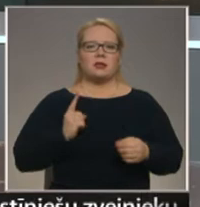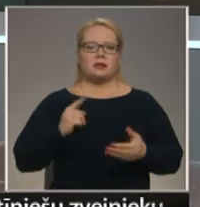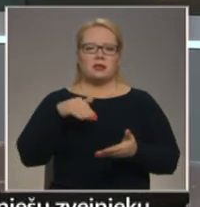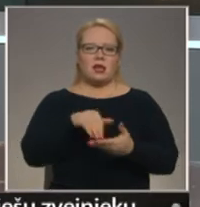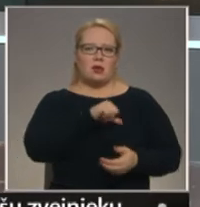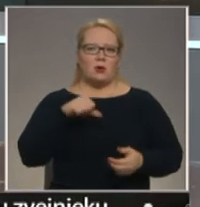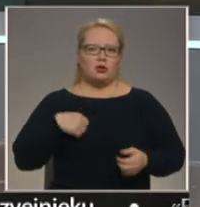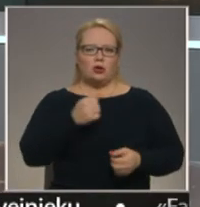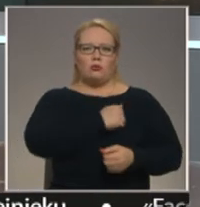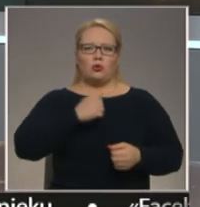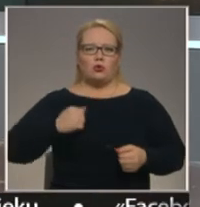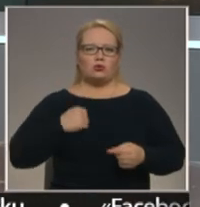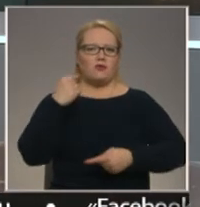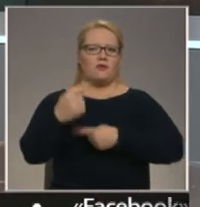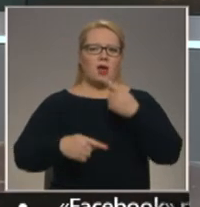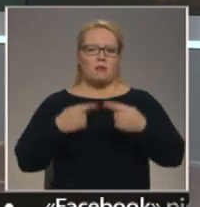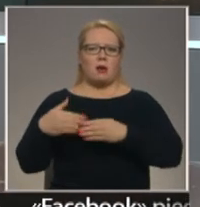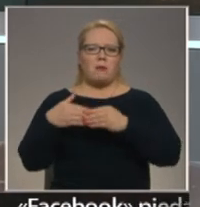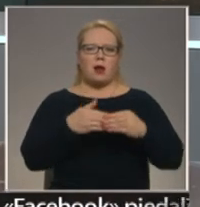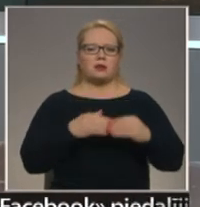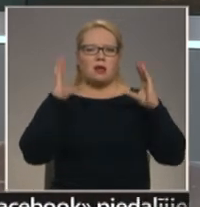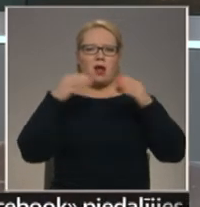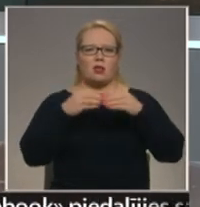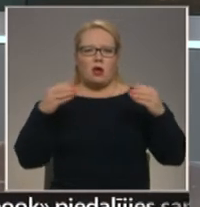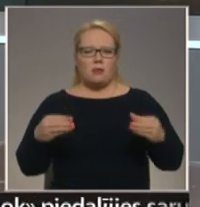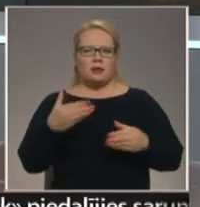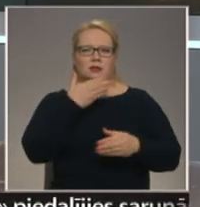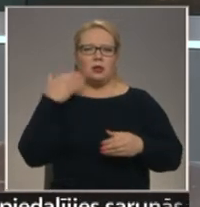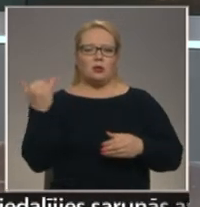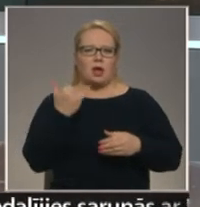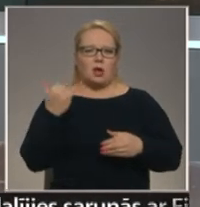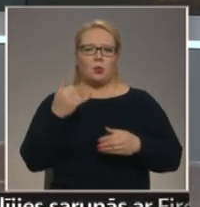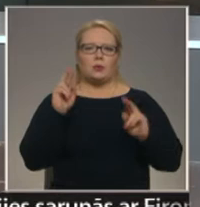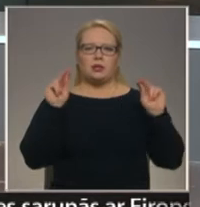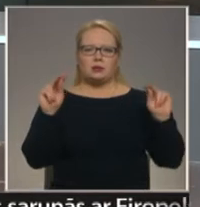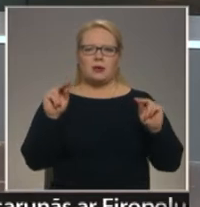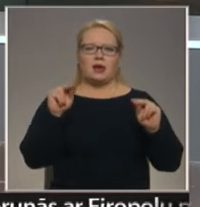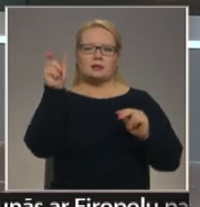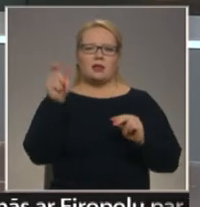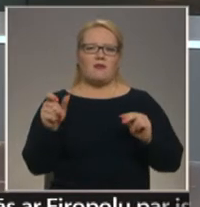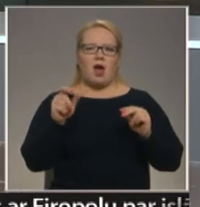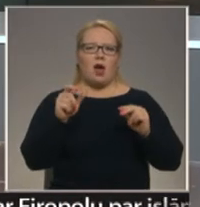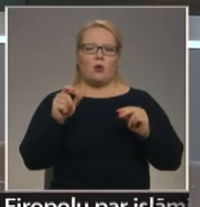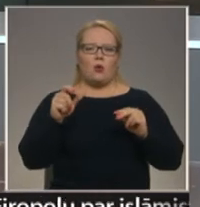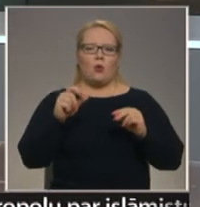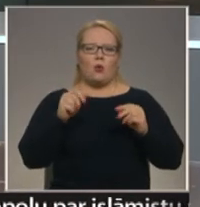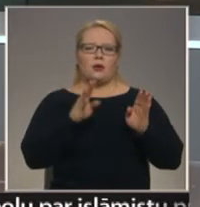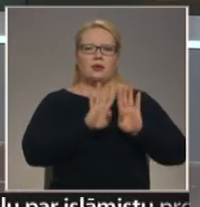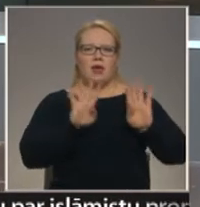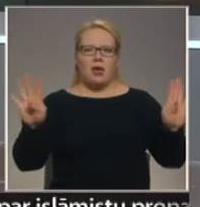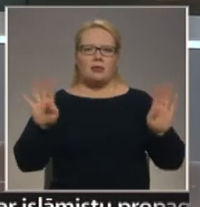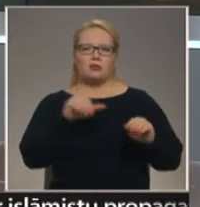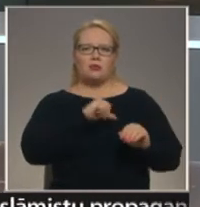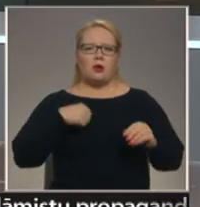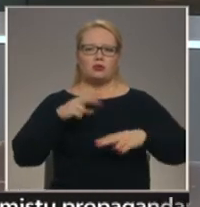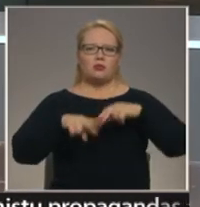Bruņojušies vienā ar pārnēsājumiem radiooperātiem siltu tēju un ticību, ka cilvēku ķēdes un pašu cātās barikādes nosargās